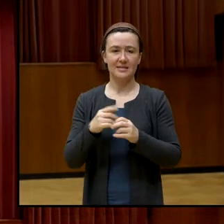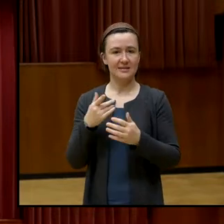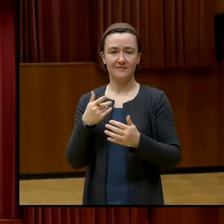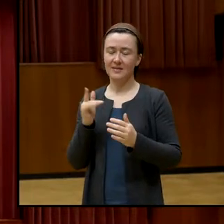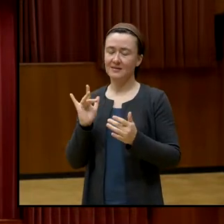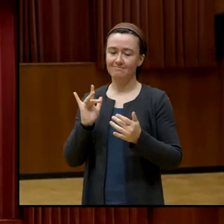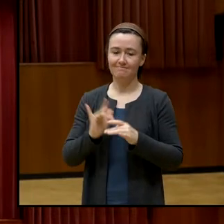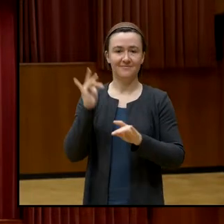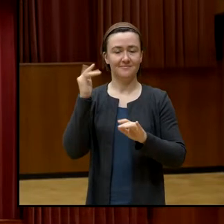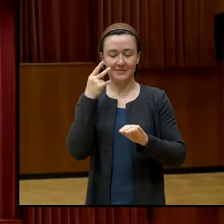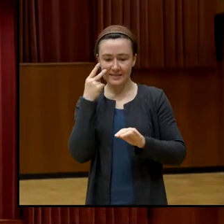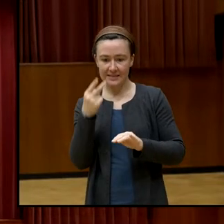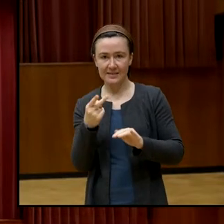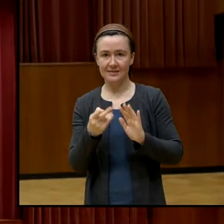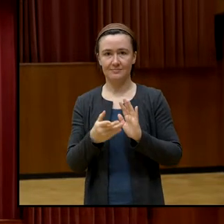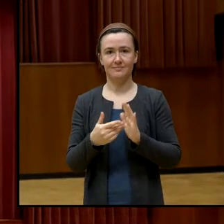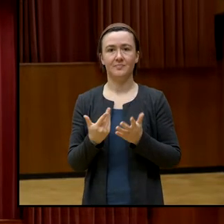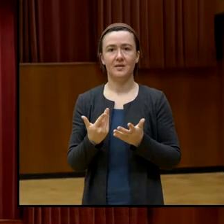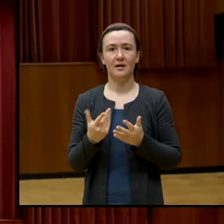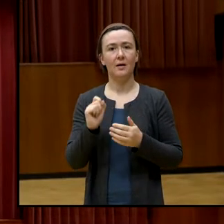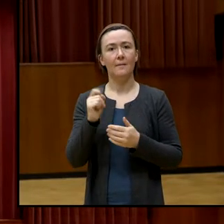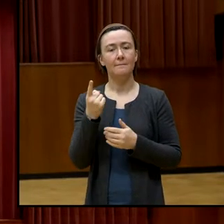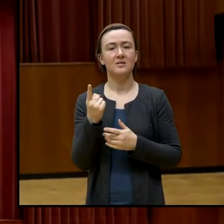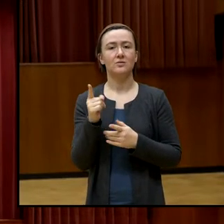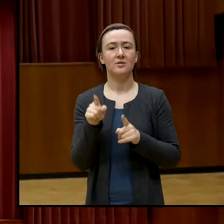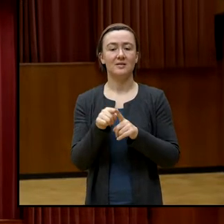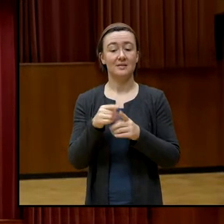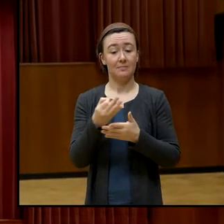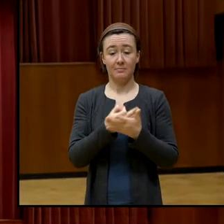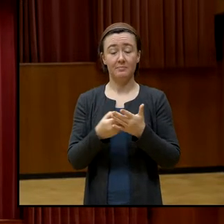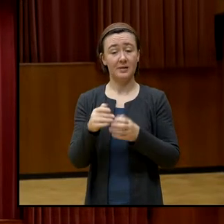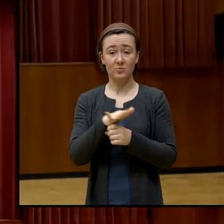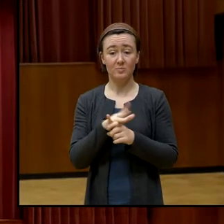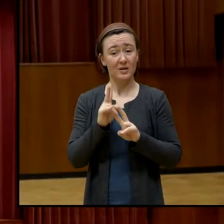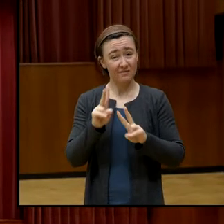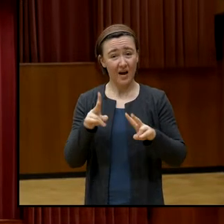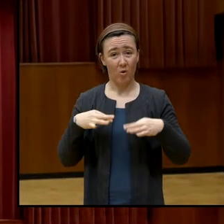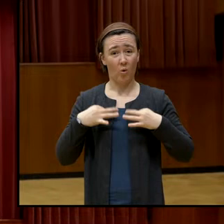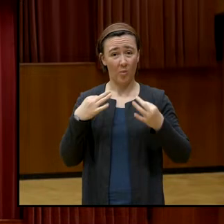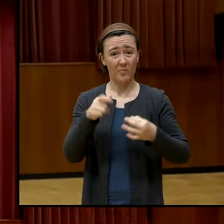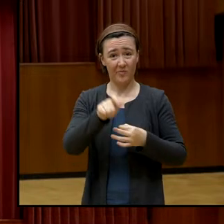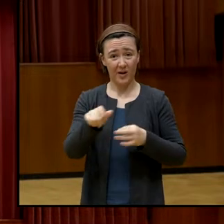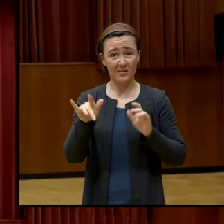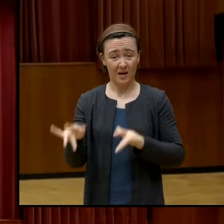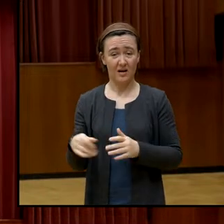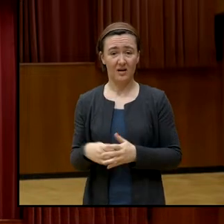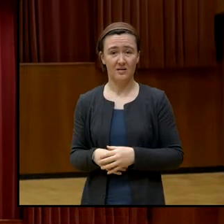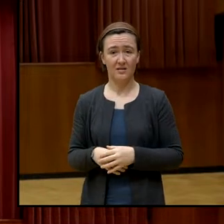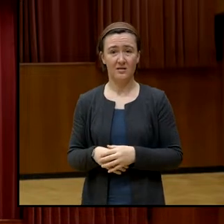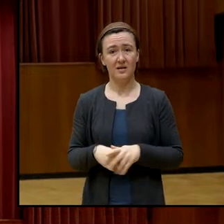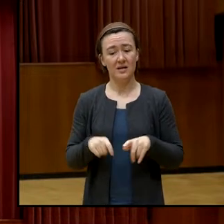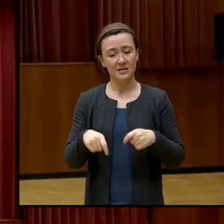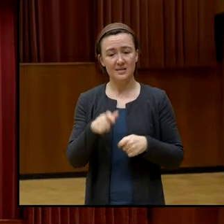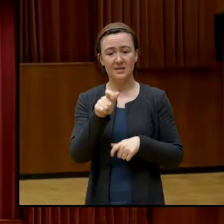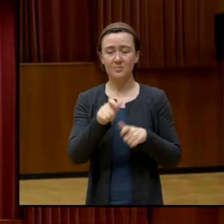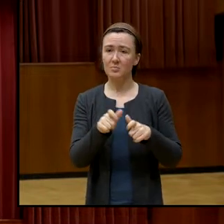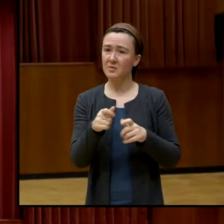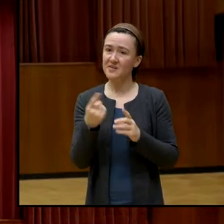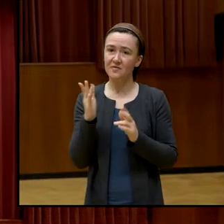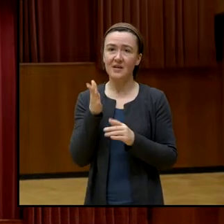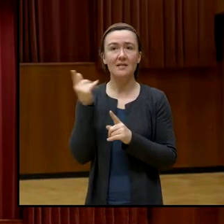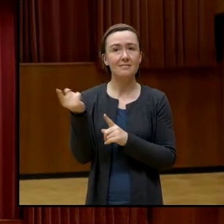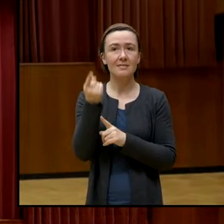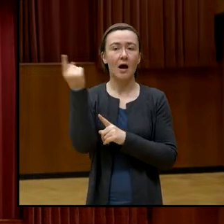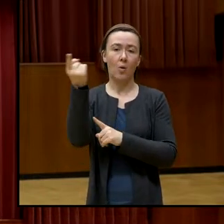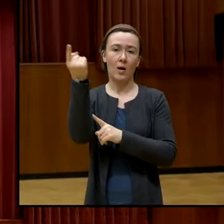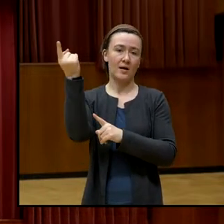Bildungsbereich sind natürlich hier Opfer zu beklagen und Menschen, die dauerhaft Benachteiligungen hier